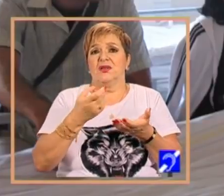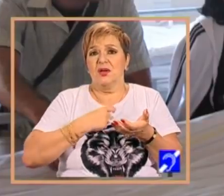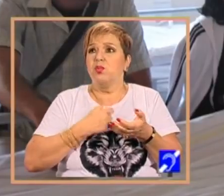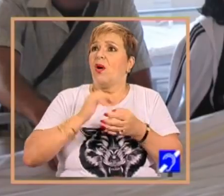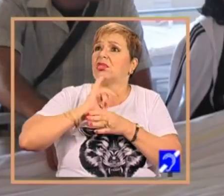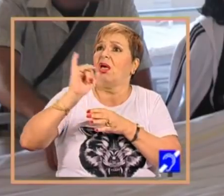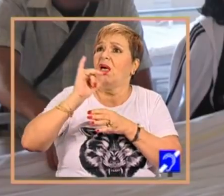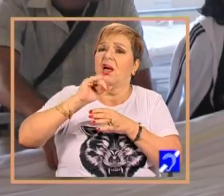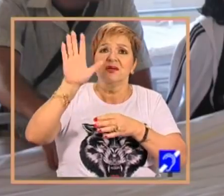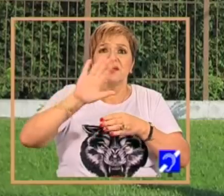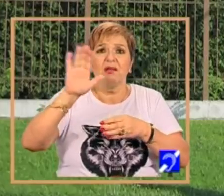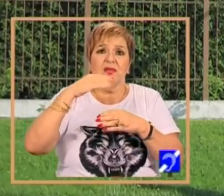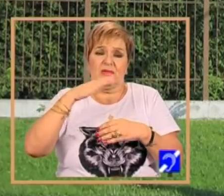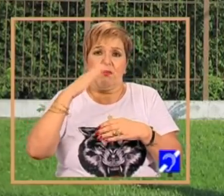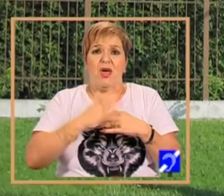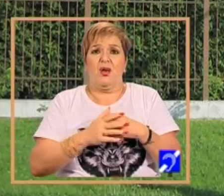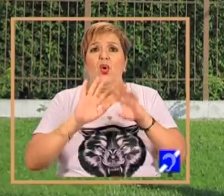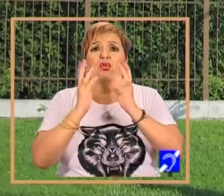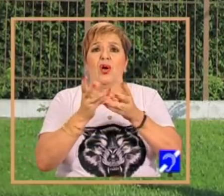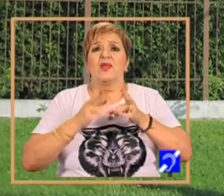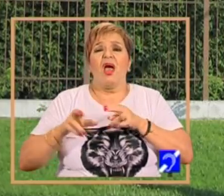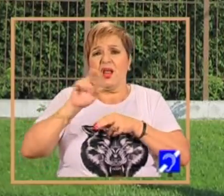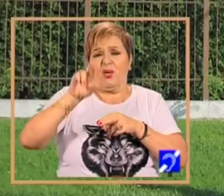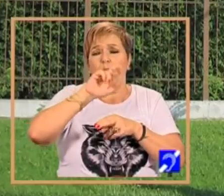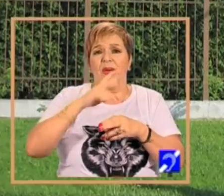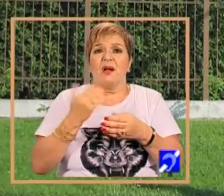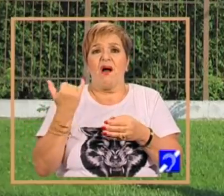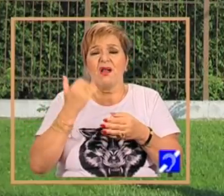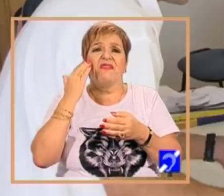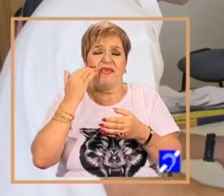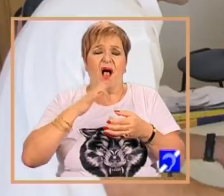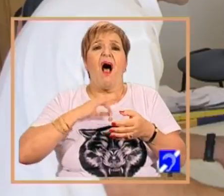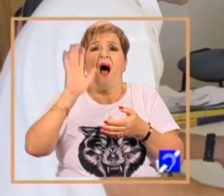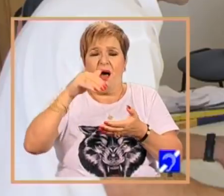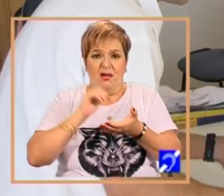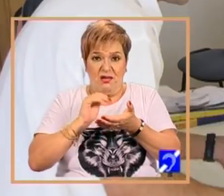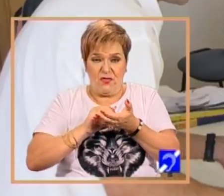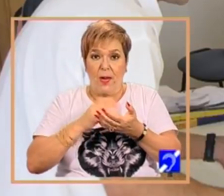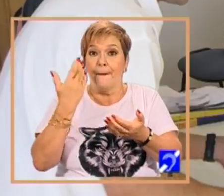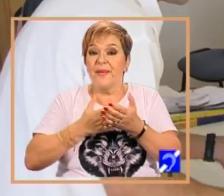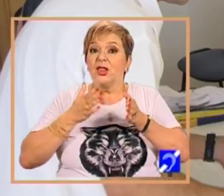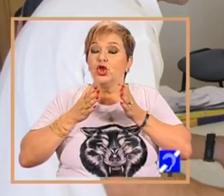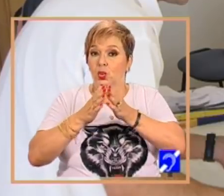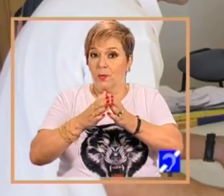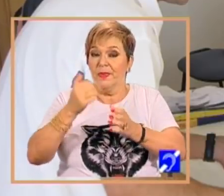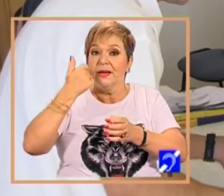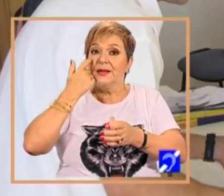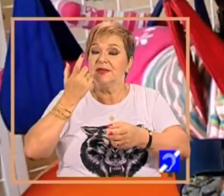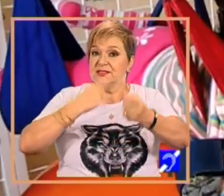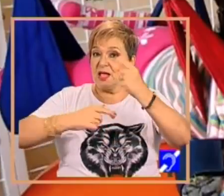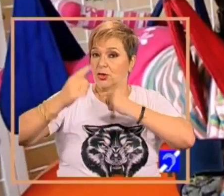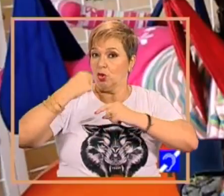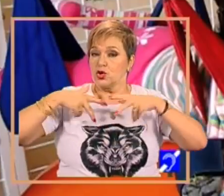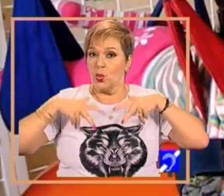mergem în străinătate la toate terapiile de care fetița noastră are nevoie. Și pe drumul dinspre Ucraina,